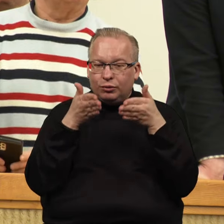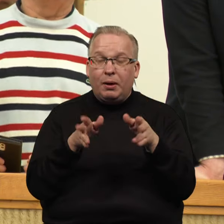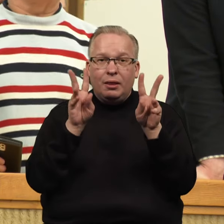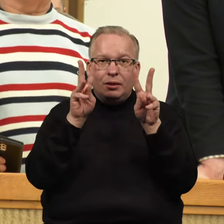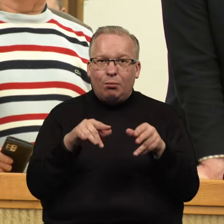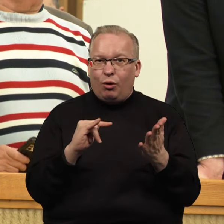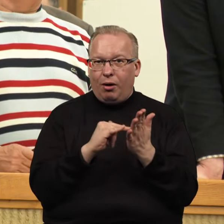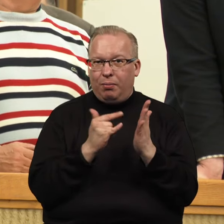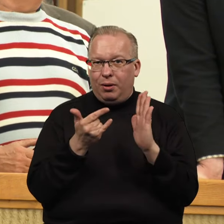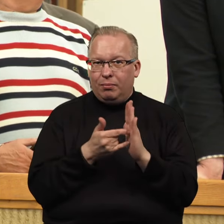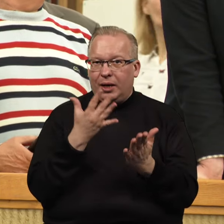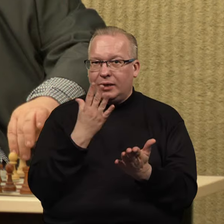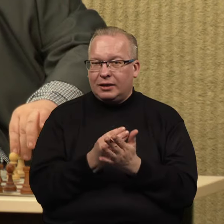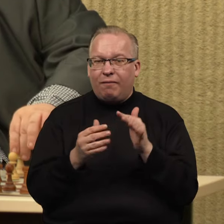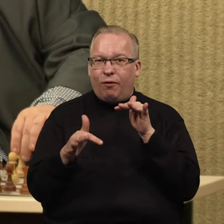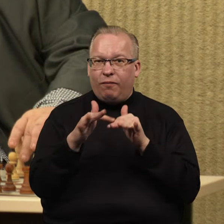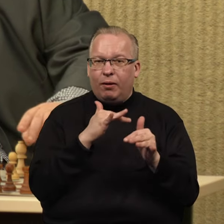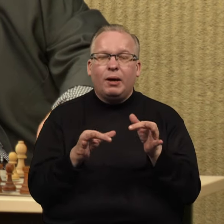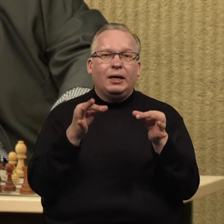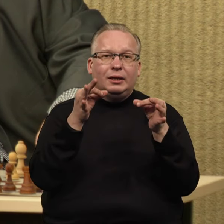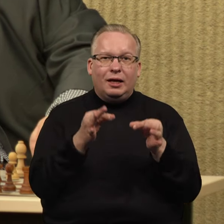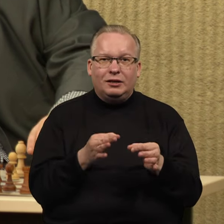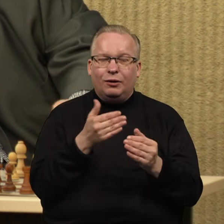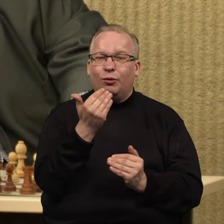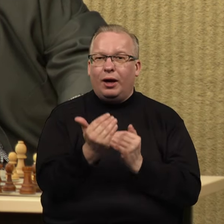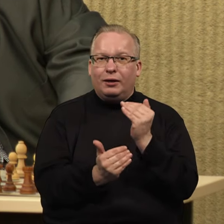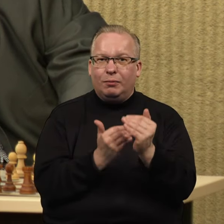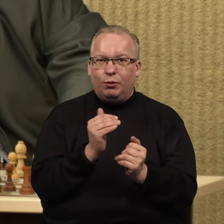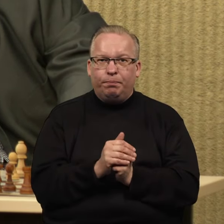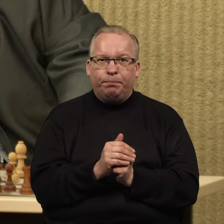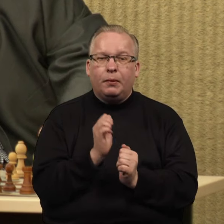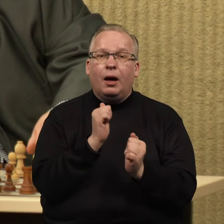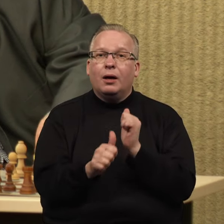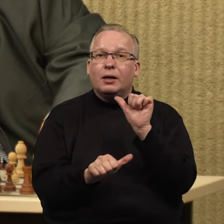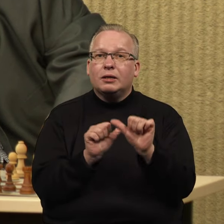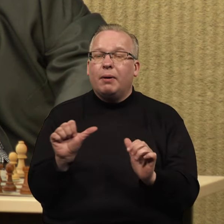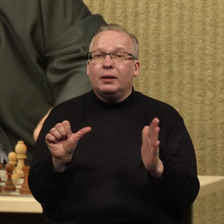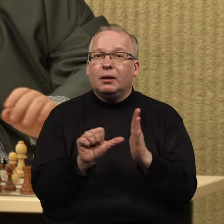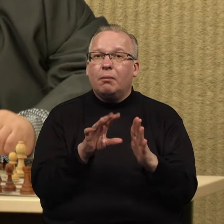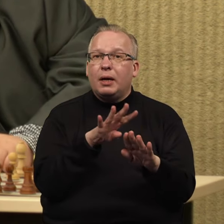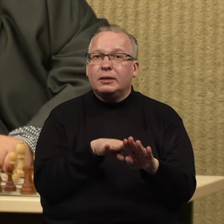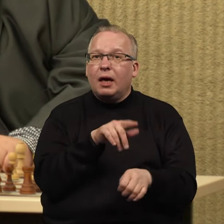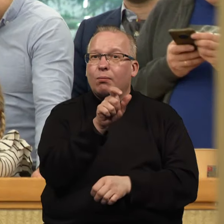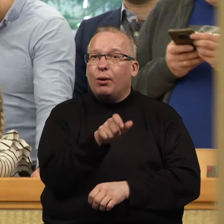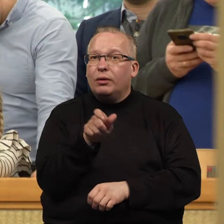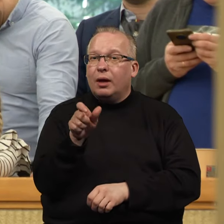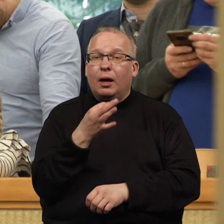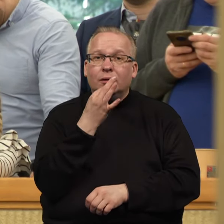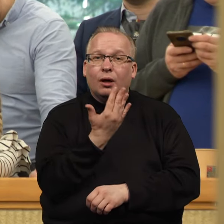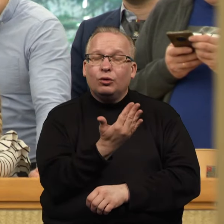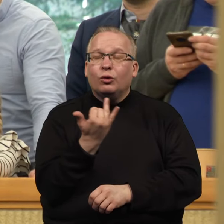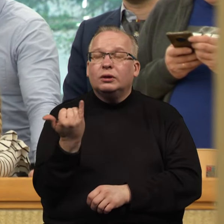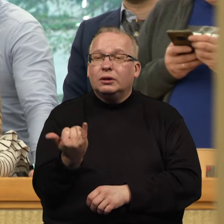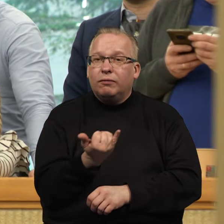nemoka planuoti savo veiksmų ir daryti teisingų ėjimų. Kasmet varžybose dalyvaujantys seimo nariai pabrėžia jūs varbą,